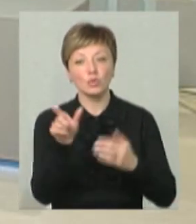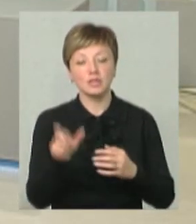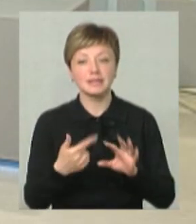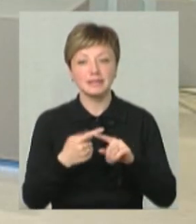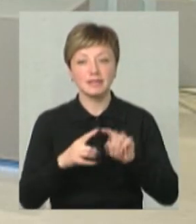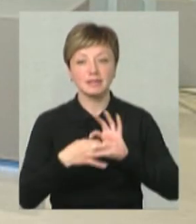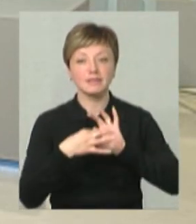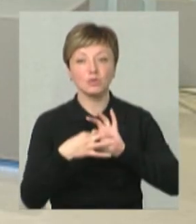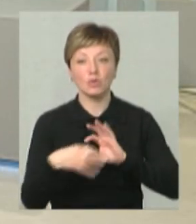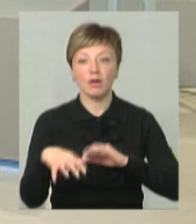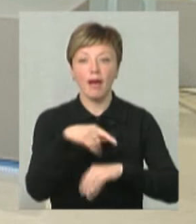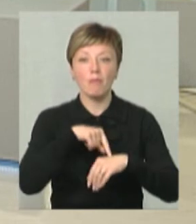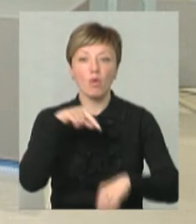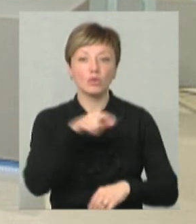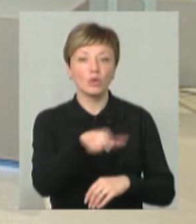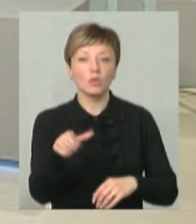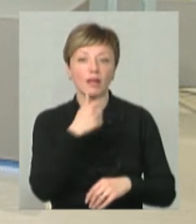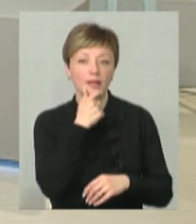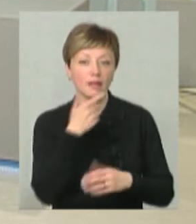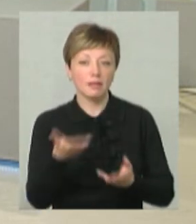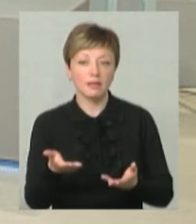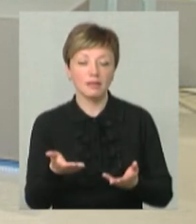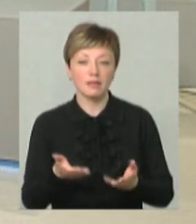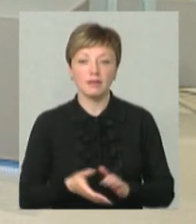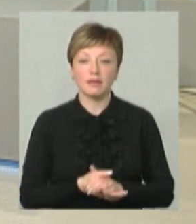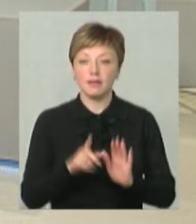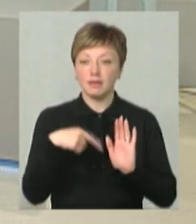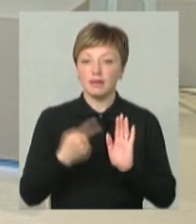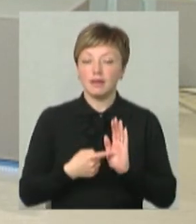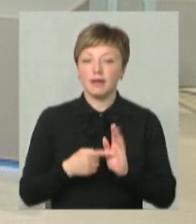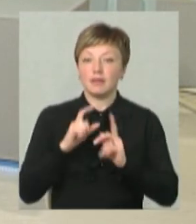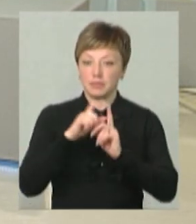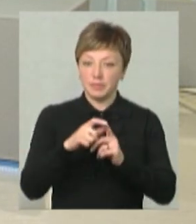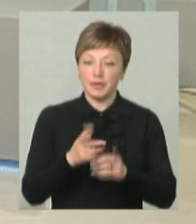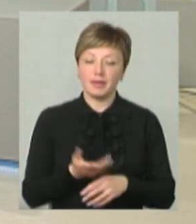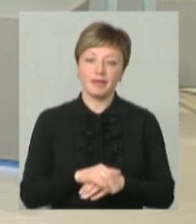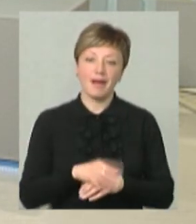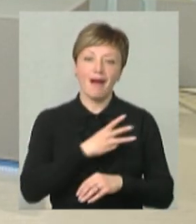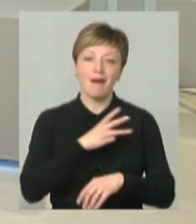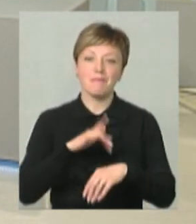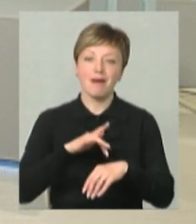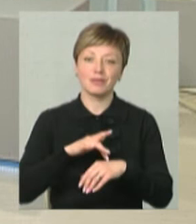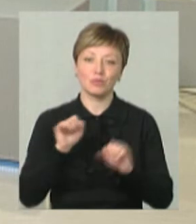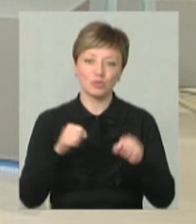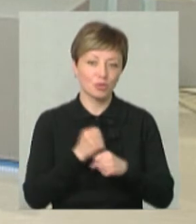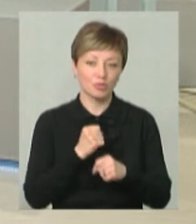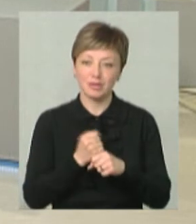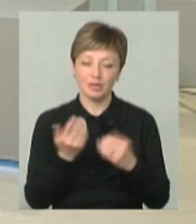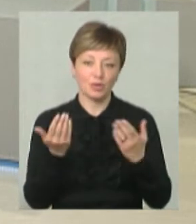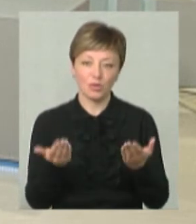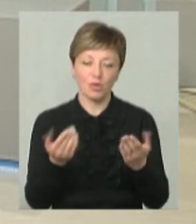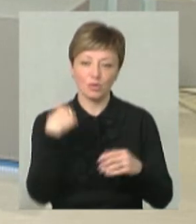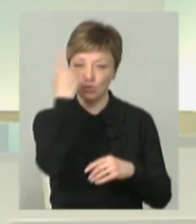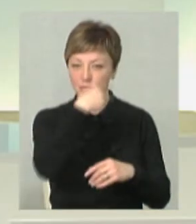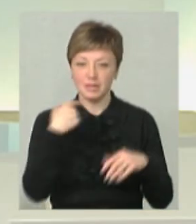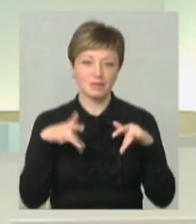зворотній зв'язок, оці емоції? Ну, скажімо, аматор може це все робити, це його, скажімо,